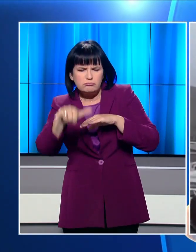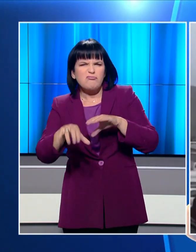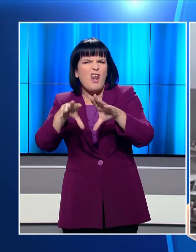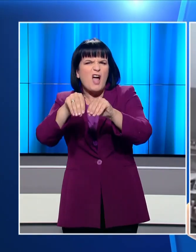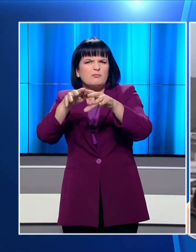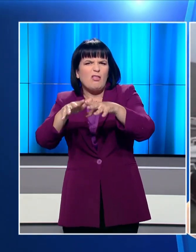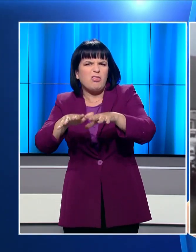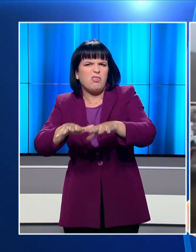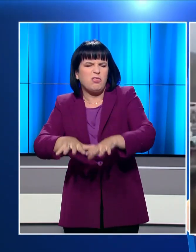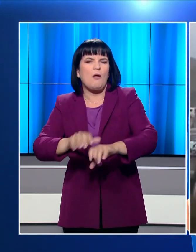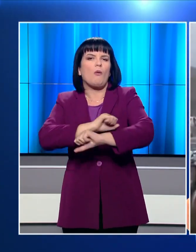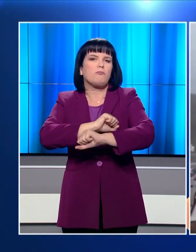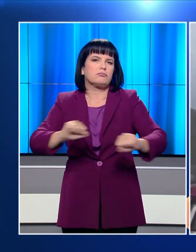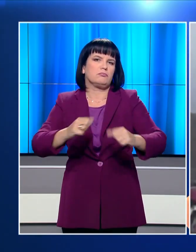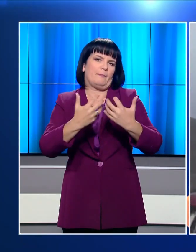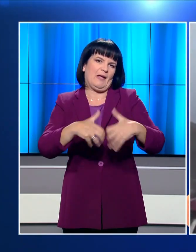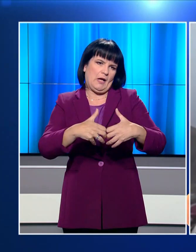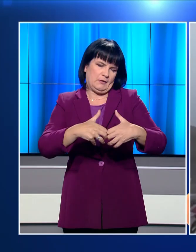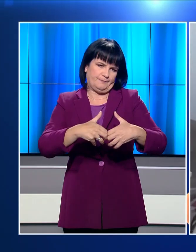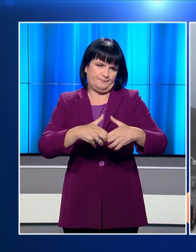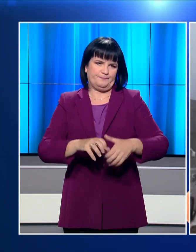λασπόδες έδαφος λόγω μηχανικής βλάβης.